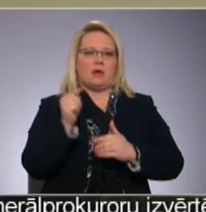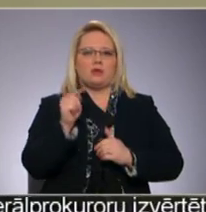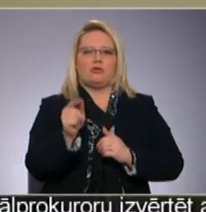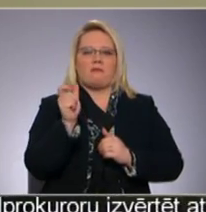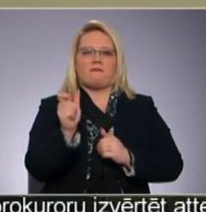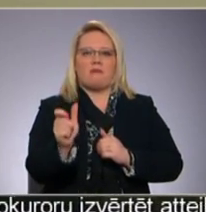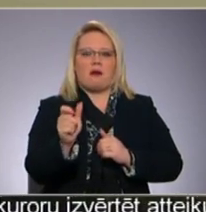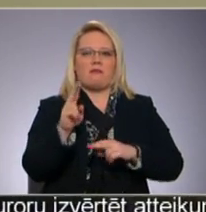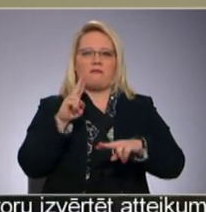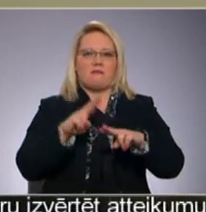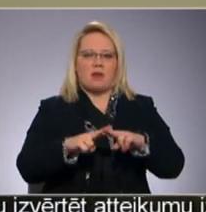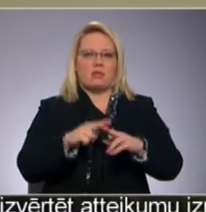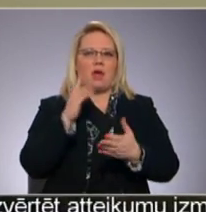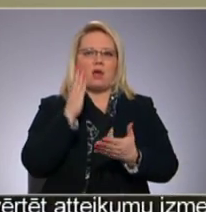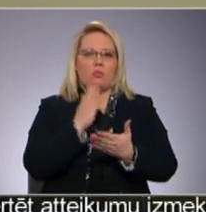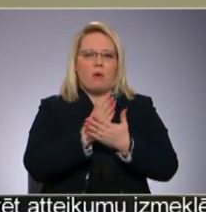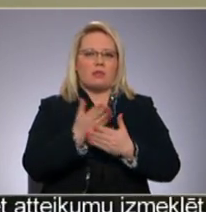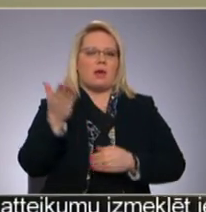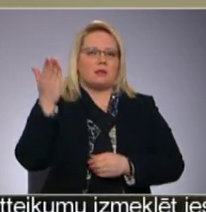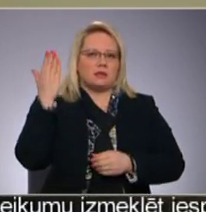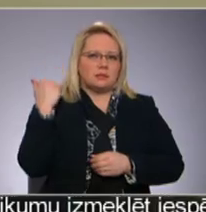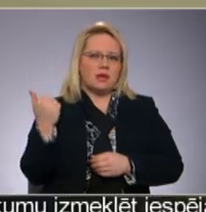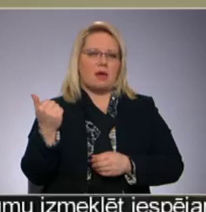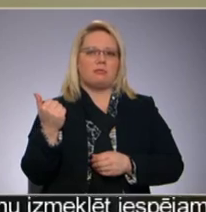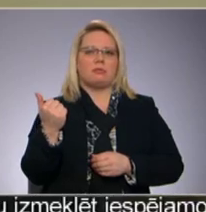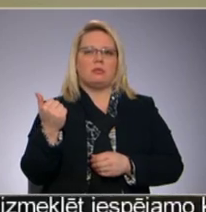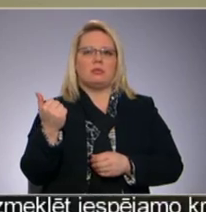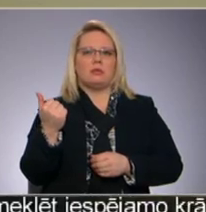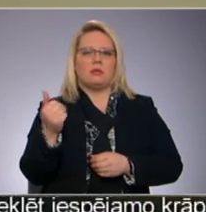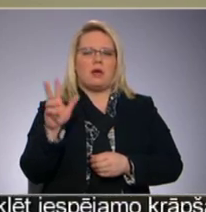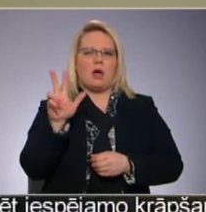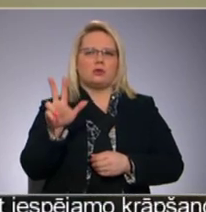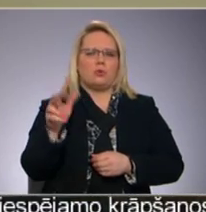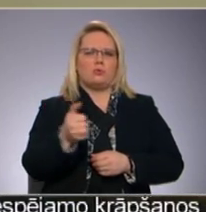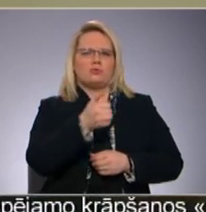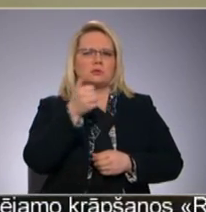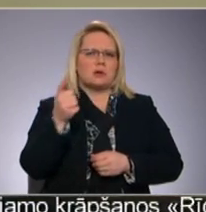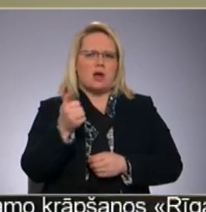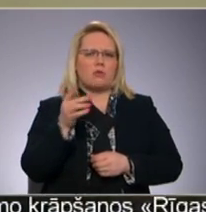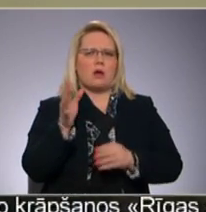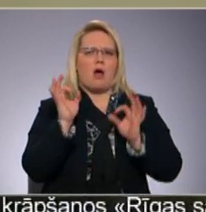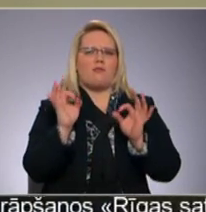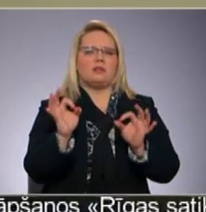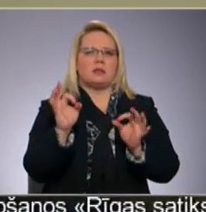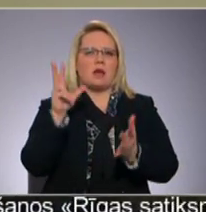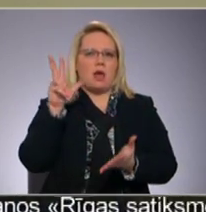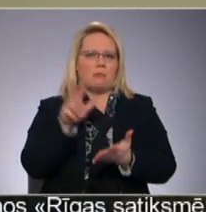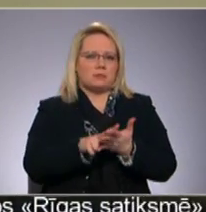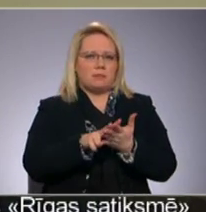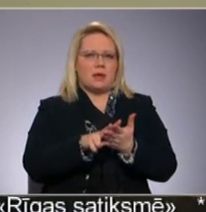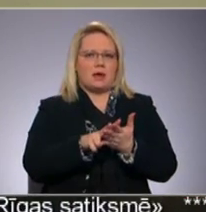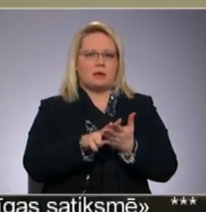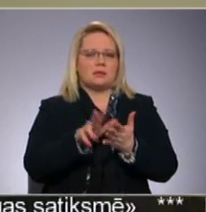vietā, visam noteikti ir jau sen vismaz astoņus gadus, kā oficiāli apstiprinātais